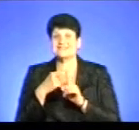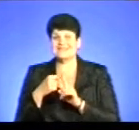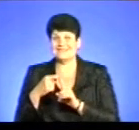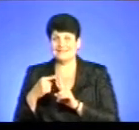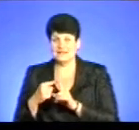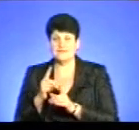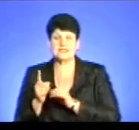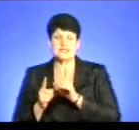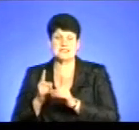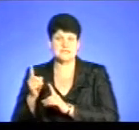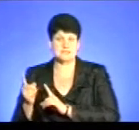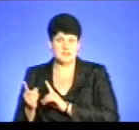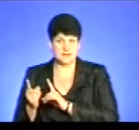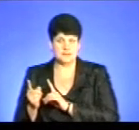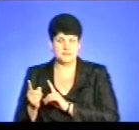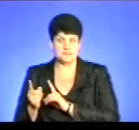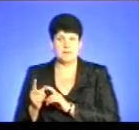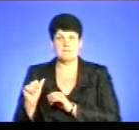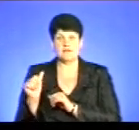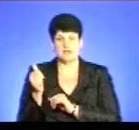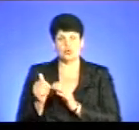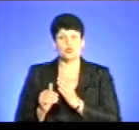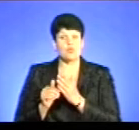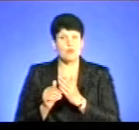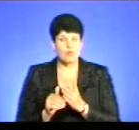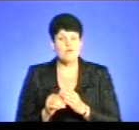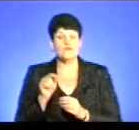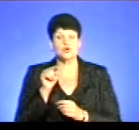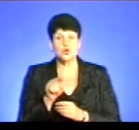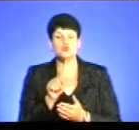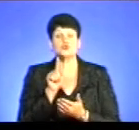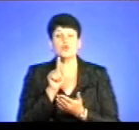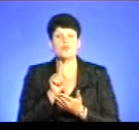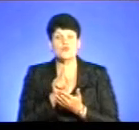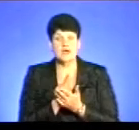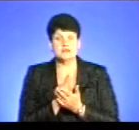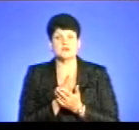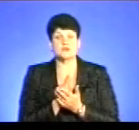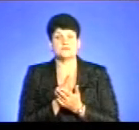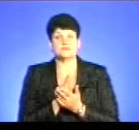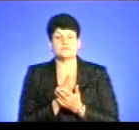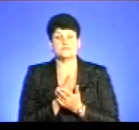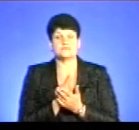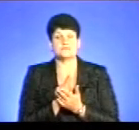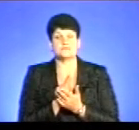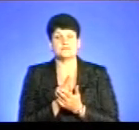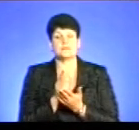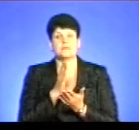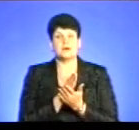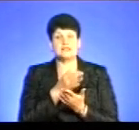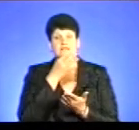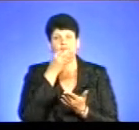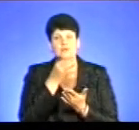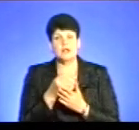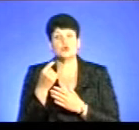саме реформи, саме первинної допомоги, воно зобов'язує, система ця зобов'язує нести відповідальність